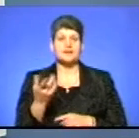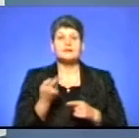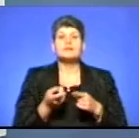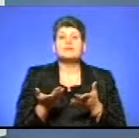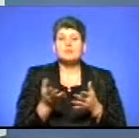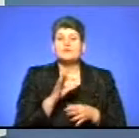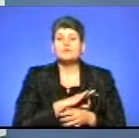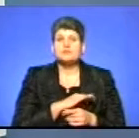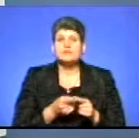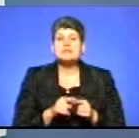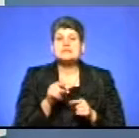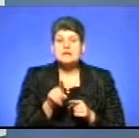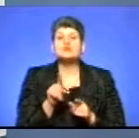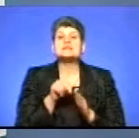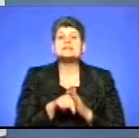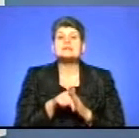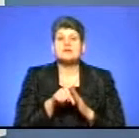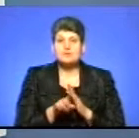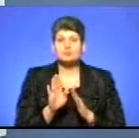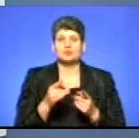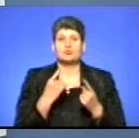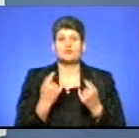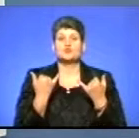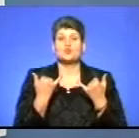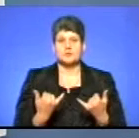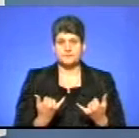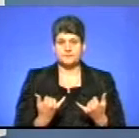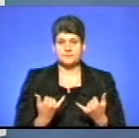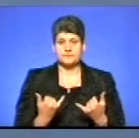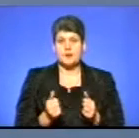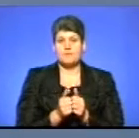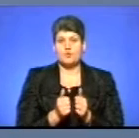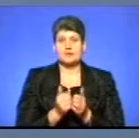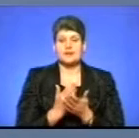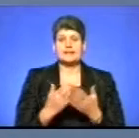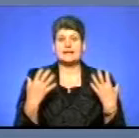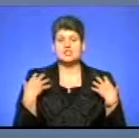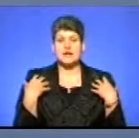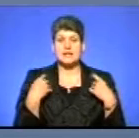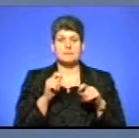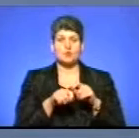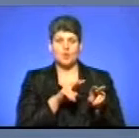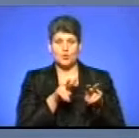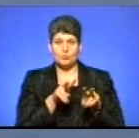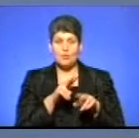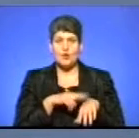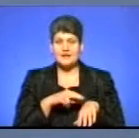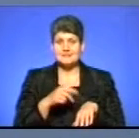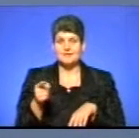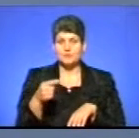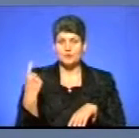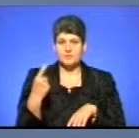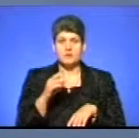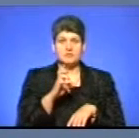прилад і що це означає для водіїв, будемо говорити сьогодні. І поряд зі мною начальник патрульної поліції Тернопільщини Богдан Шевчук.